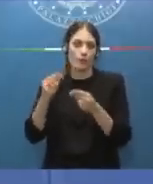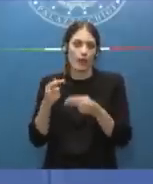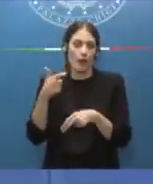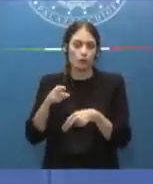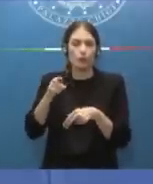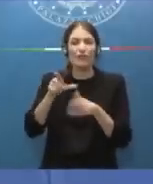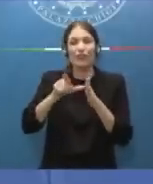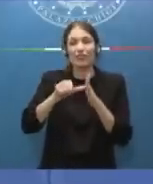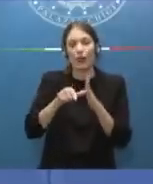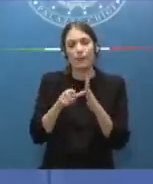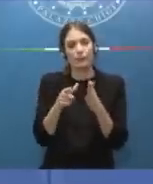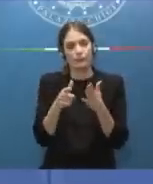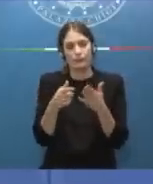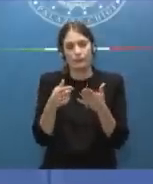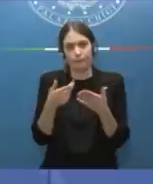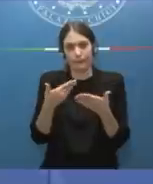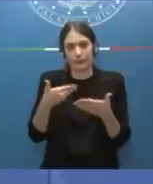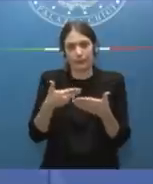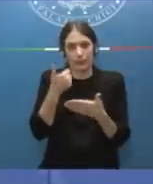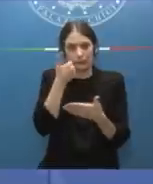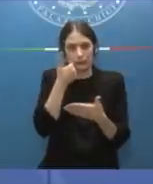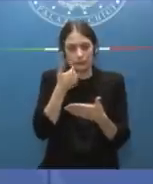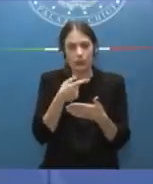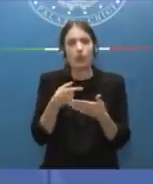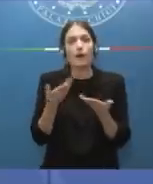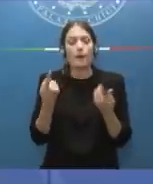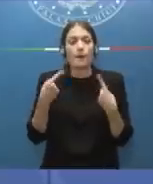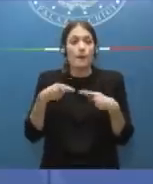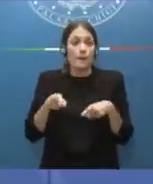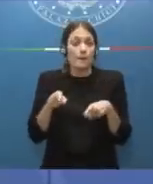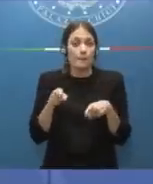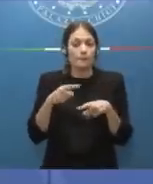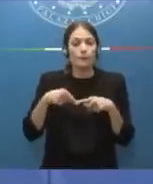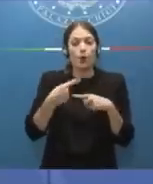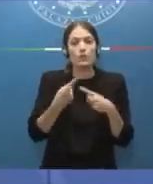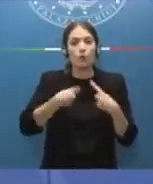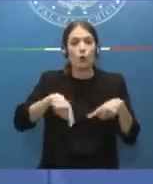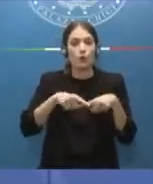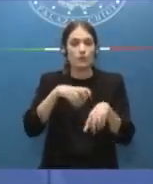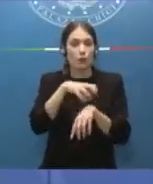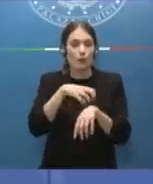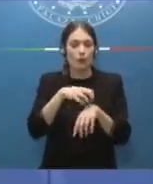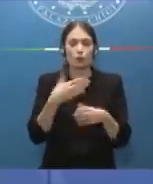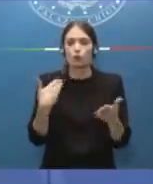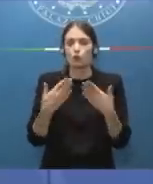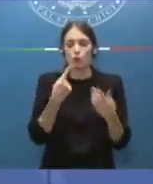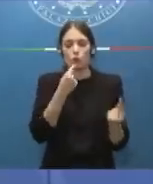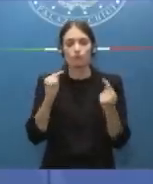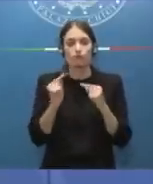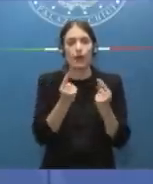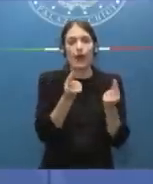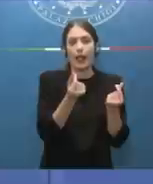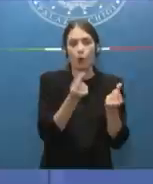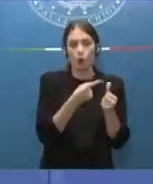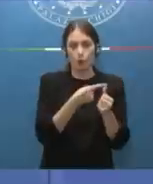sono molto ristretti e quindi in questo prossimo Consiglio dei Ministri passiamo a parlare di economia